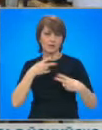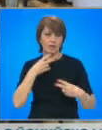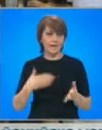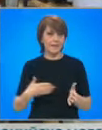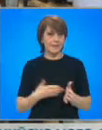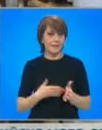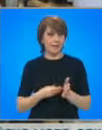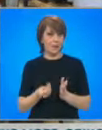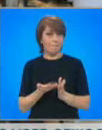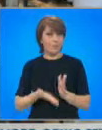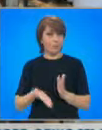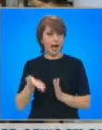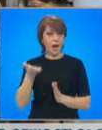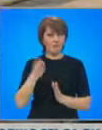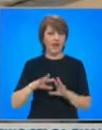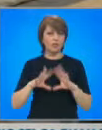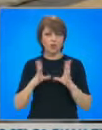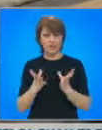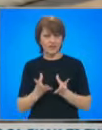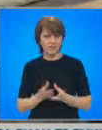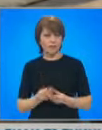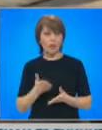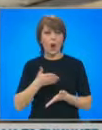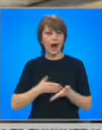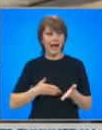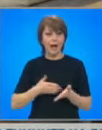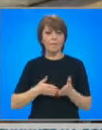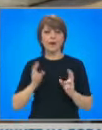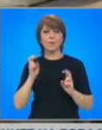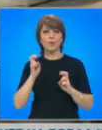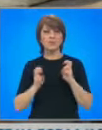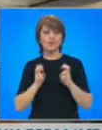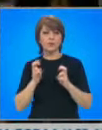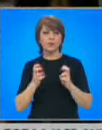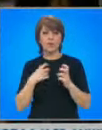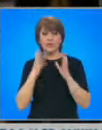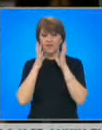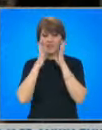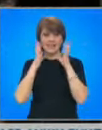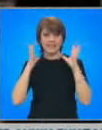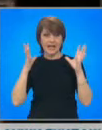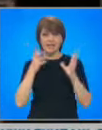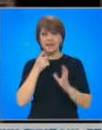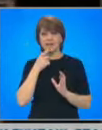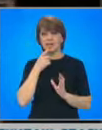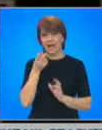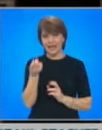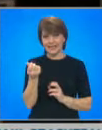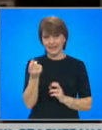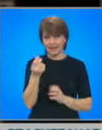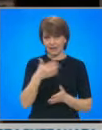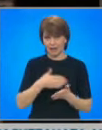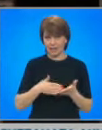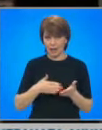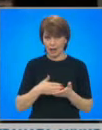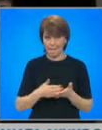поскъпването на сыровините и тока, хлебопроизводителите са в непрекъснат стрес за цената на хляба. Изразиха и съмнения за намаляването на ДДС на